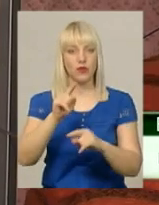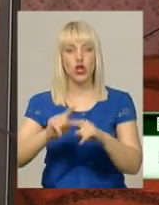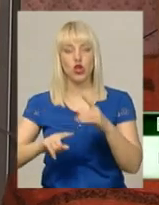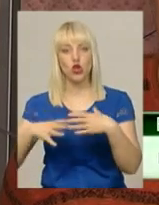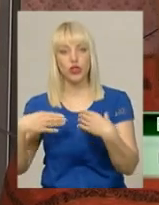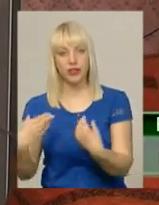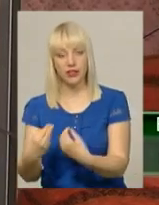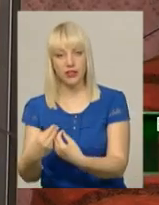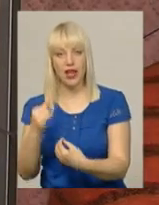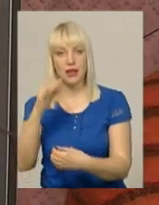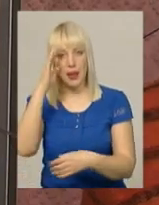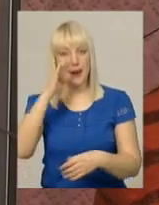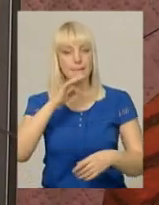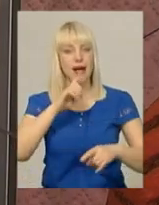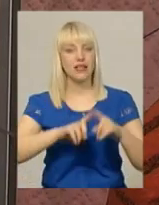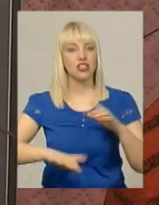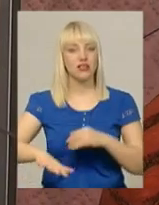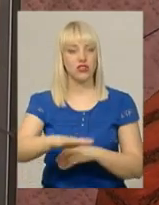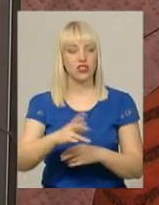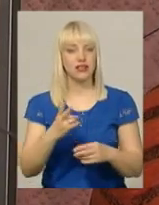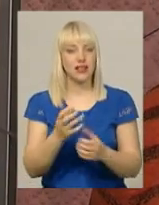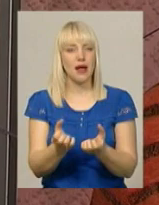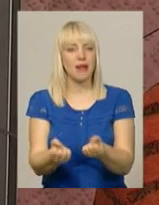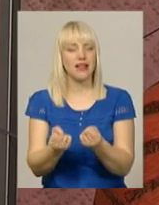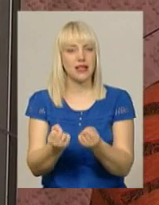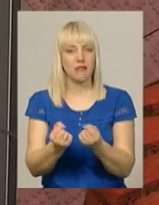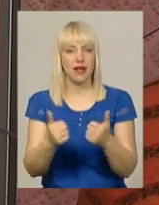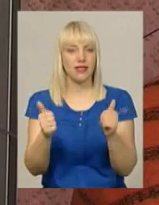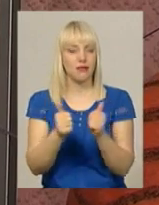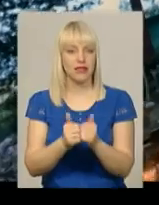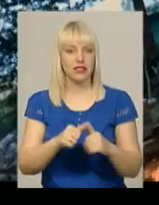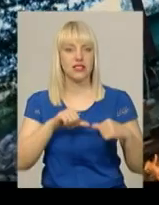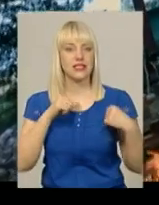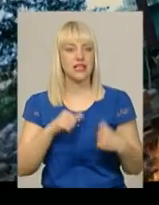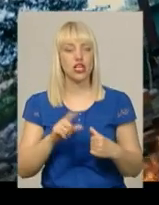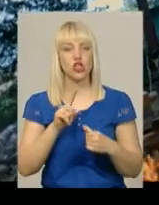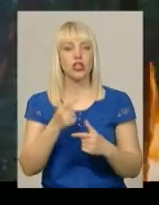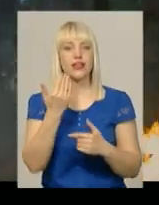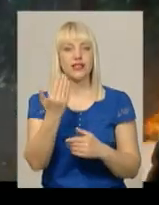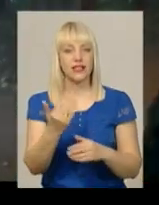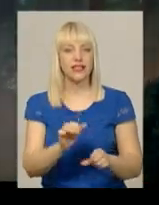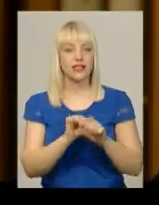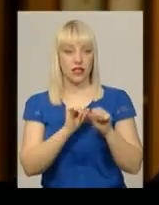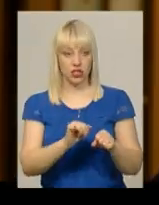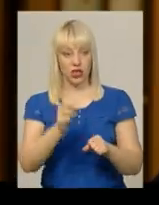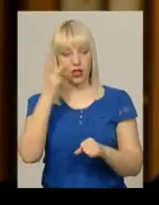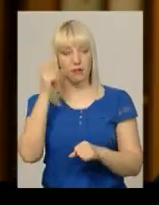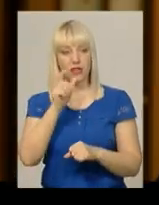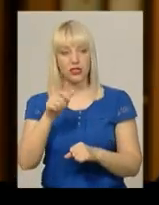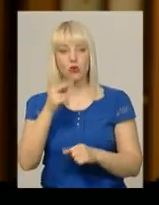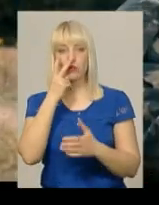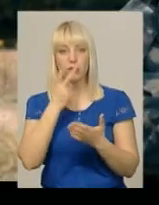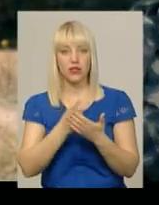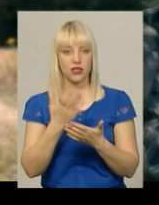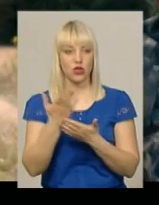батьківщина. Тобто тримати треба ближче до серця те, що ти захищаєш. Хмельничани та гості міста можуть переглянути стрічку до